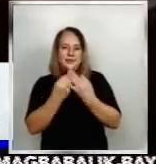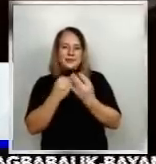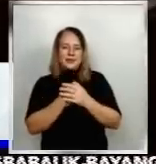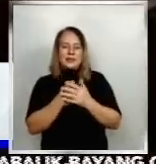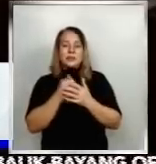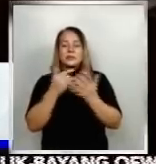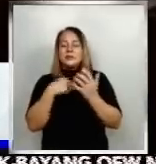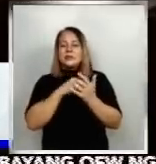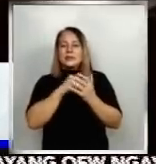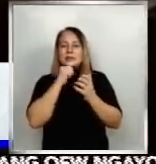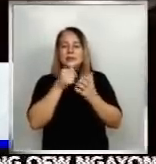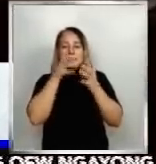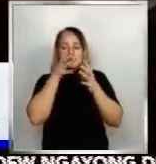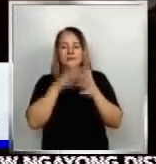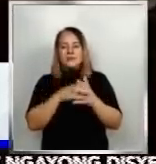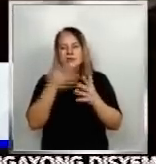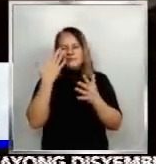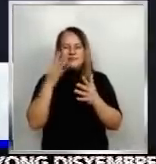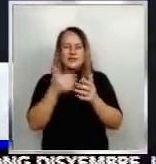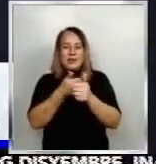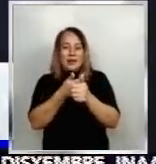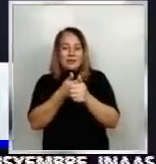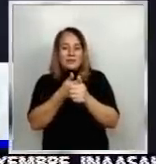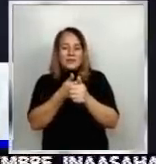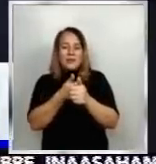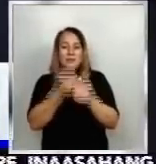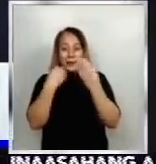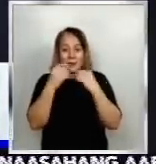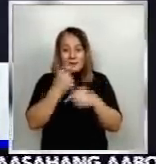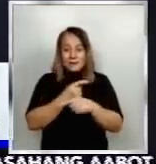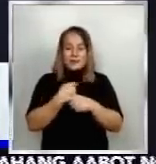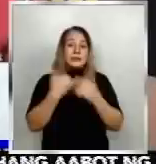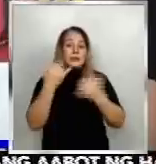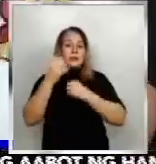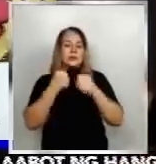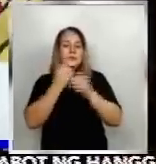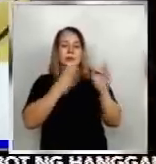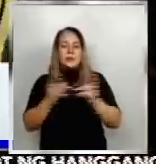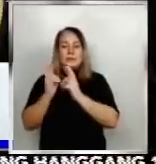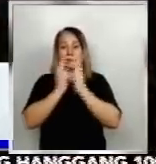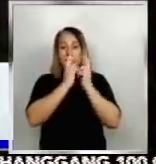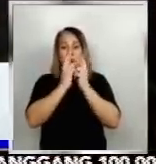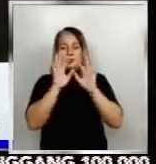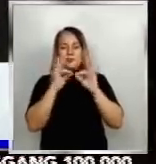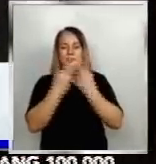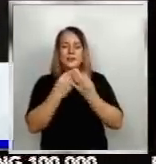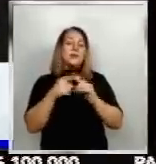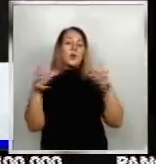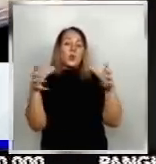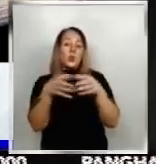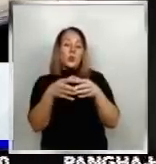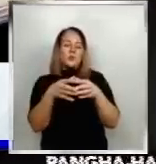maiiwasan na magkumain. Ngayong taon, balak nilang mag-reunion na pamilya. Kaya sa grupo ng sabihin na nating